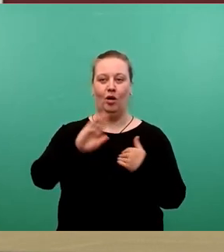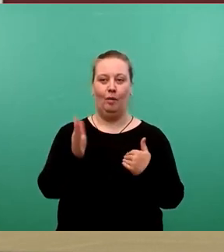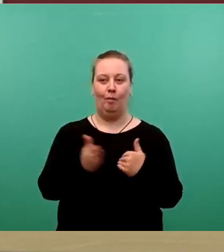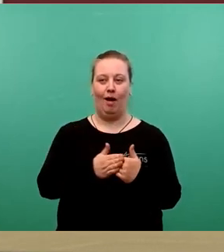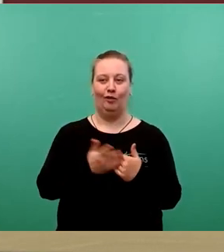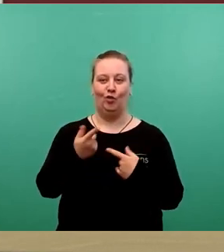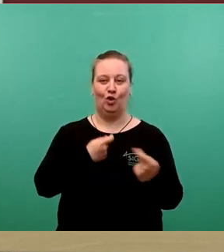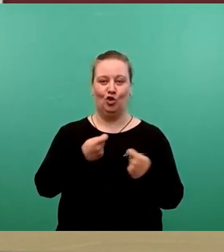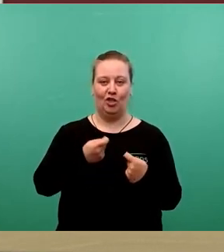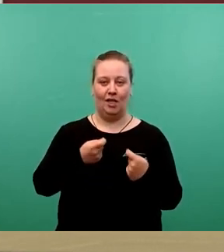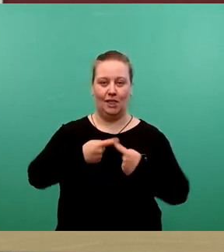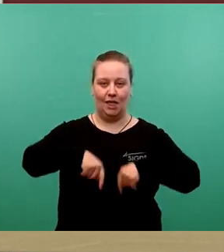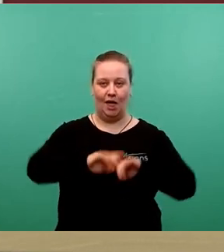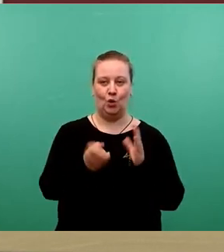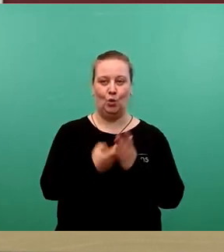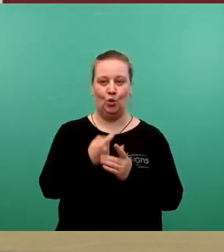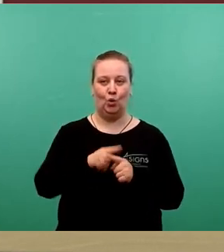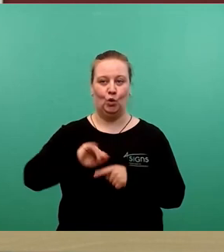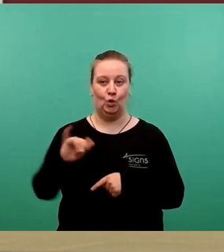Geschäftskreis Kultur und Tourismus.